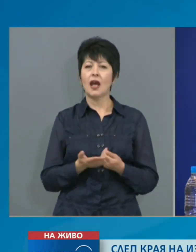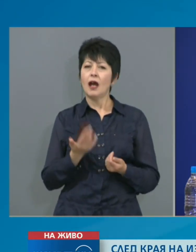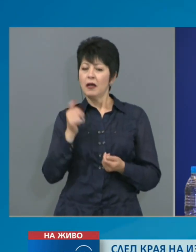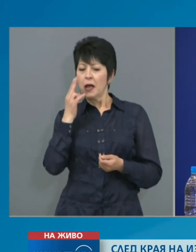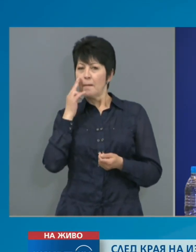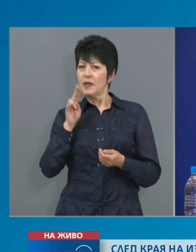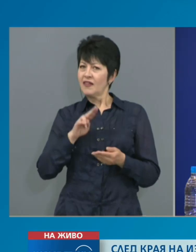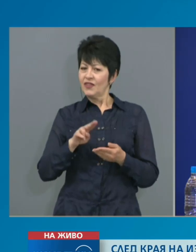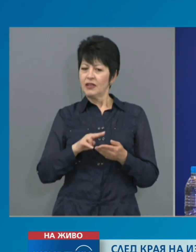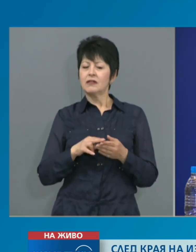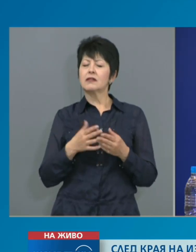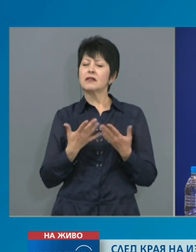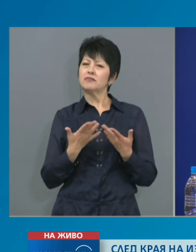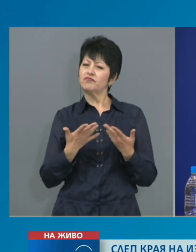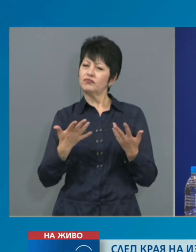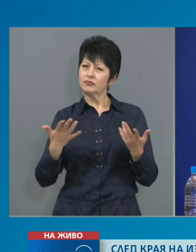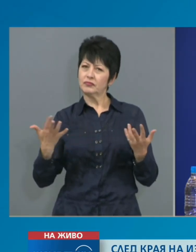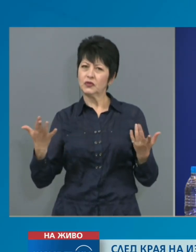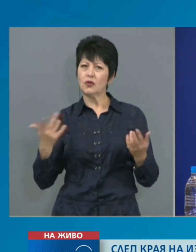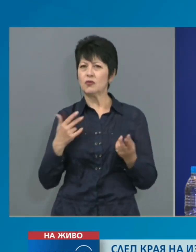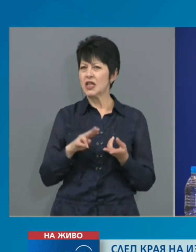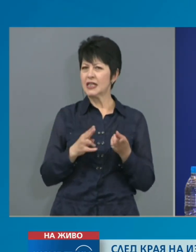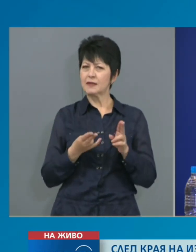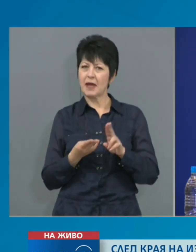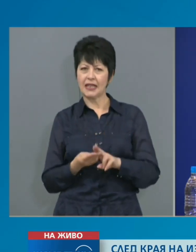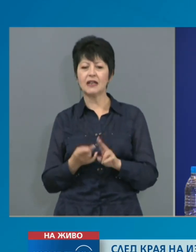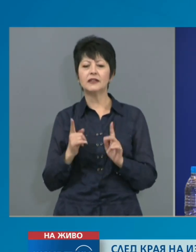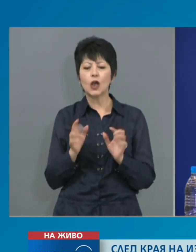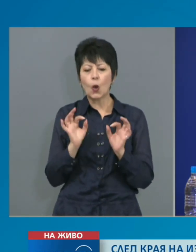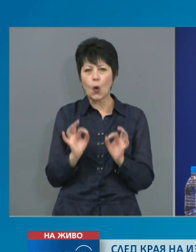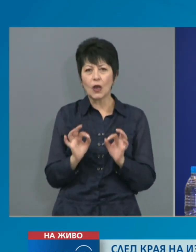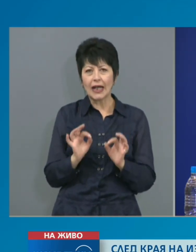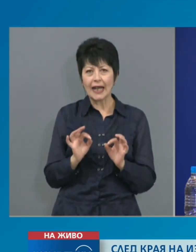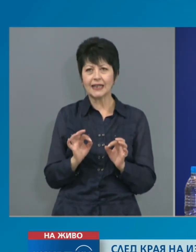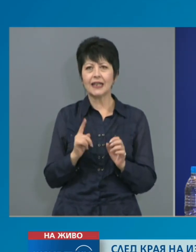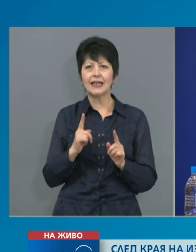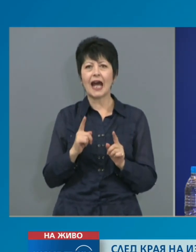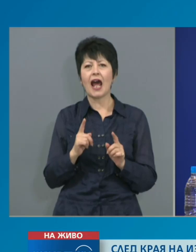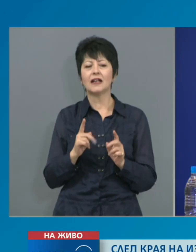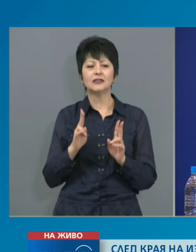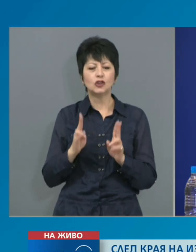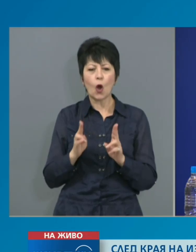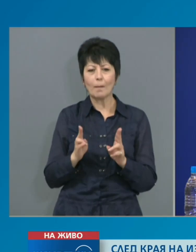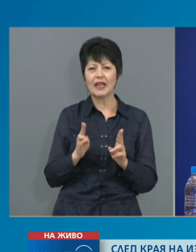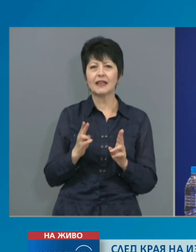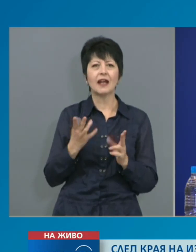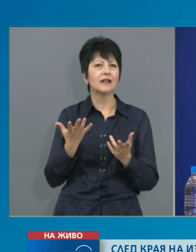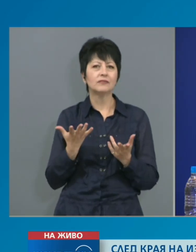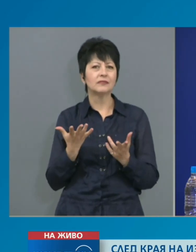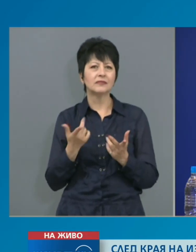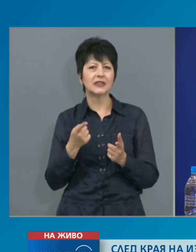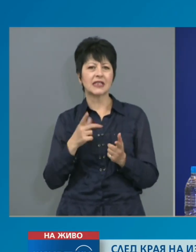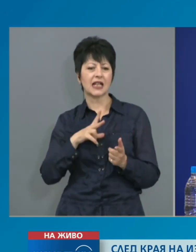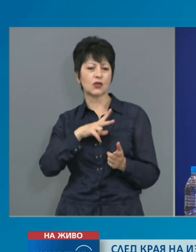са множество изменения и конкретизации на действащите норми, които са в така наречения